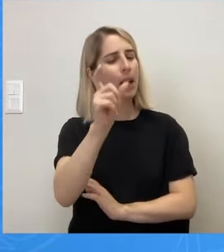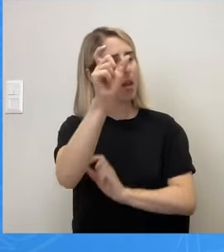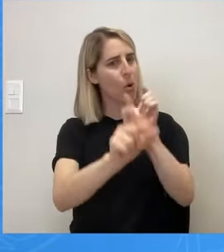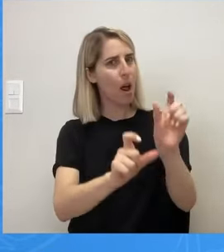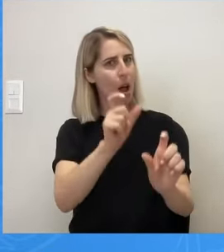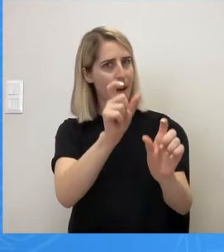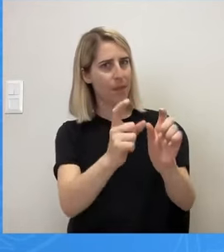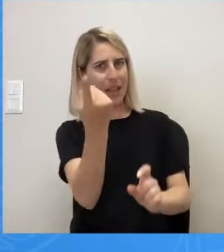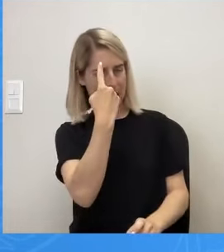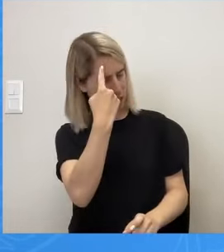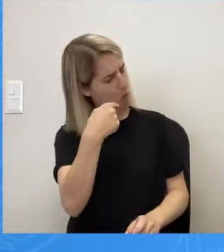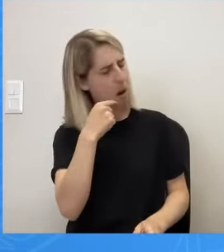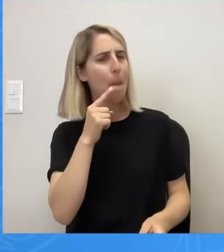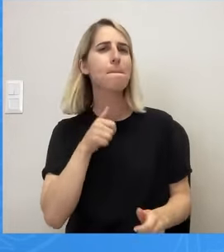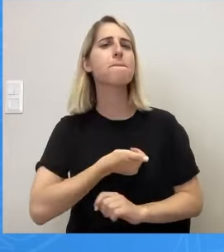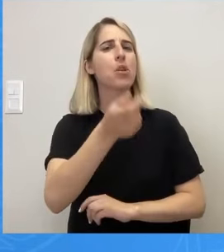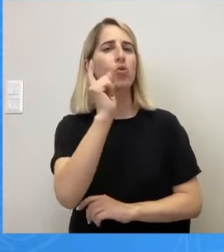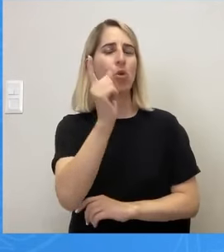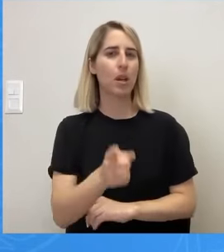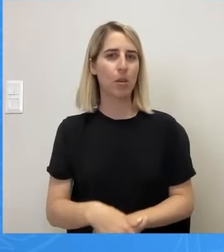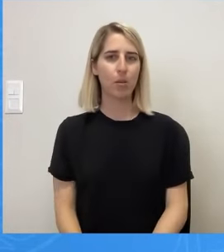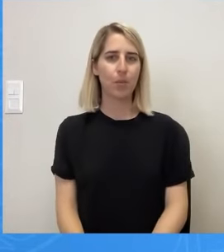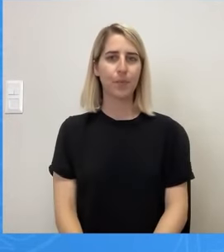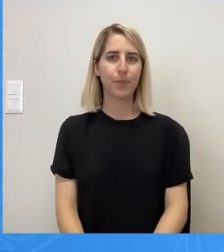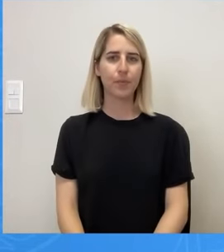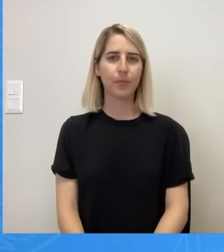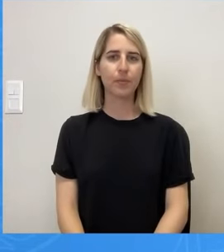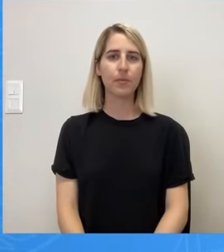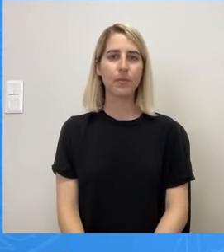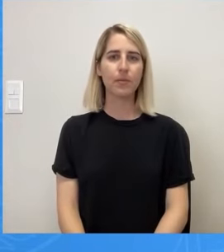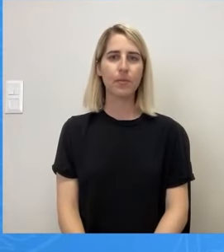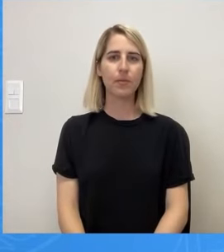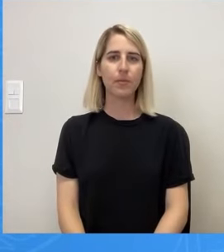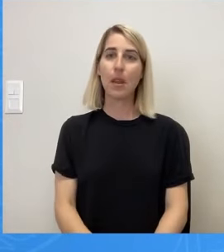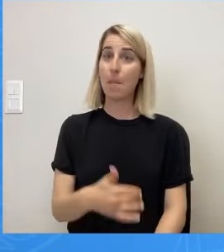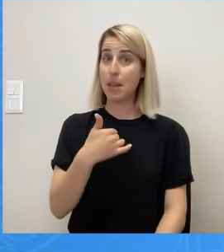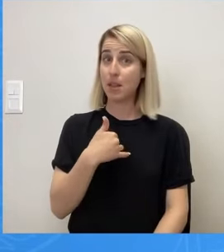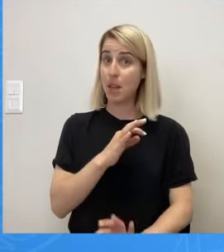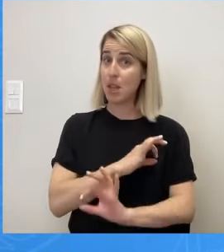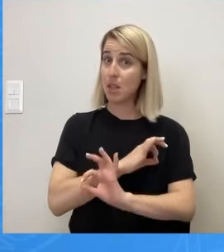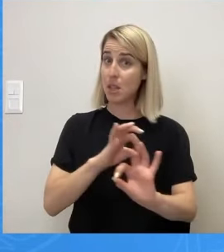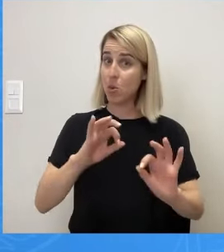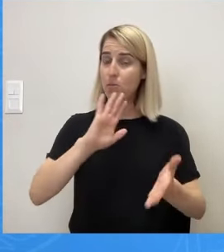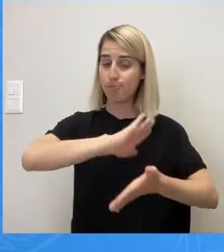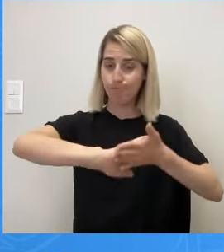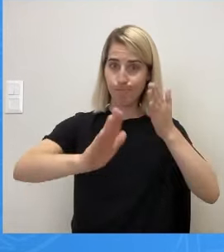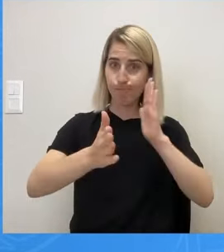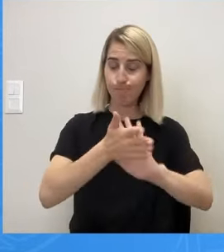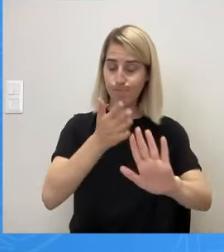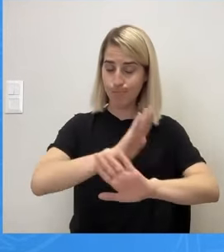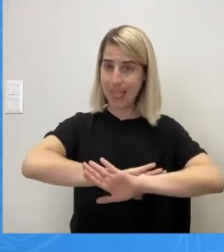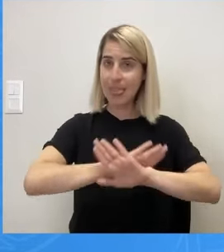Θα έλεγα ότι δεν είμαστε τόσο σίγουροι ότι ξεμπερδέψαμε και ξεκαθαρίσαμε